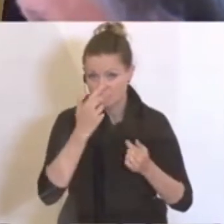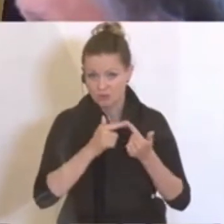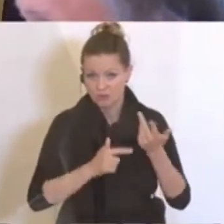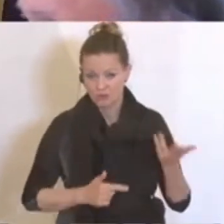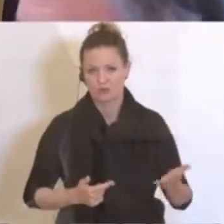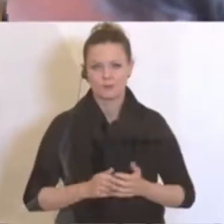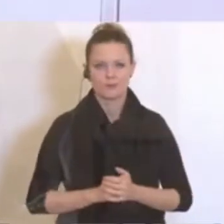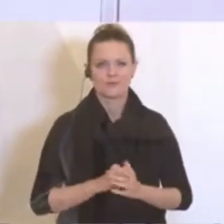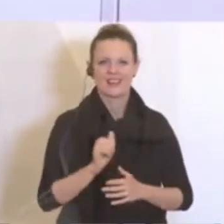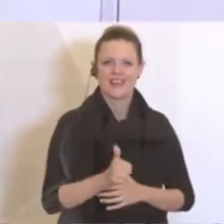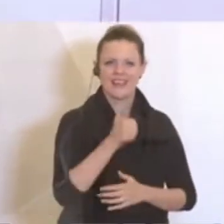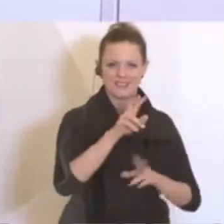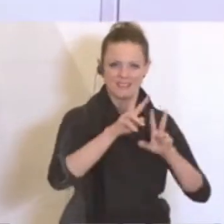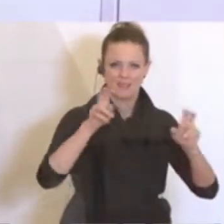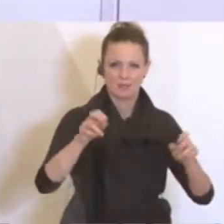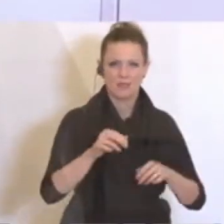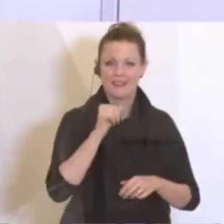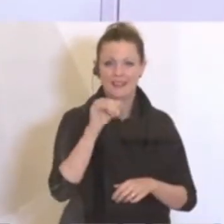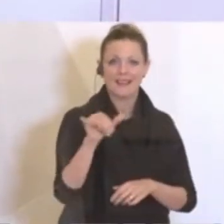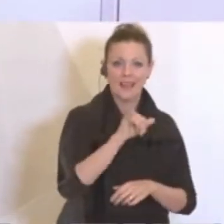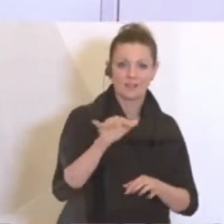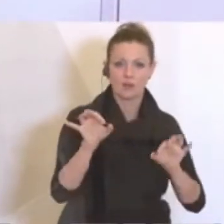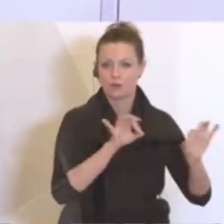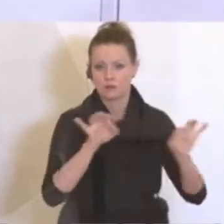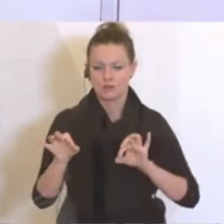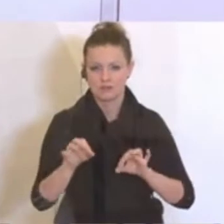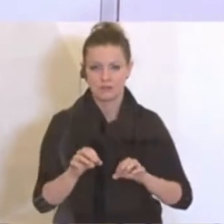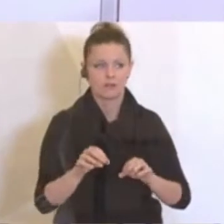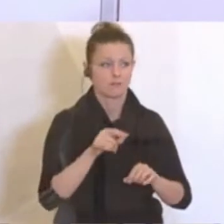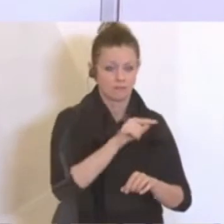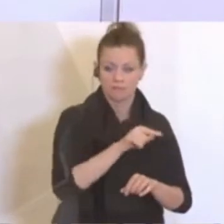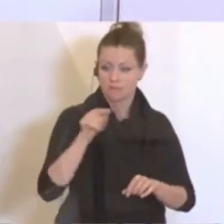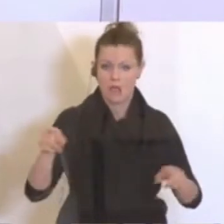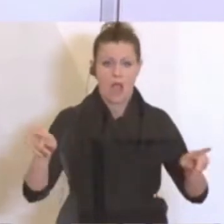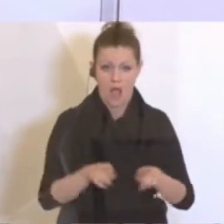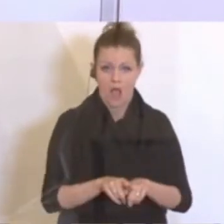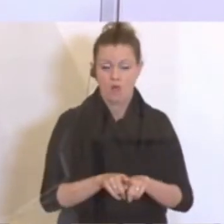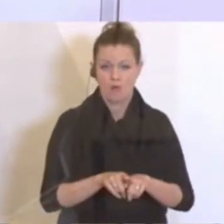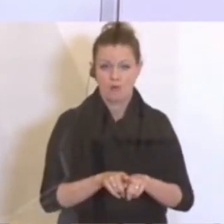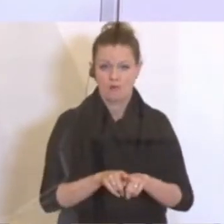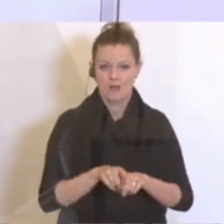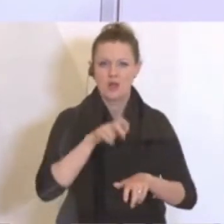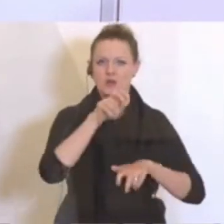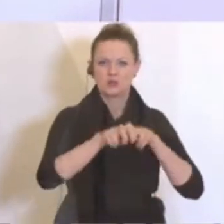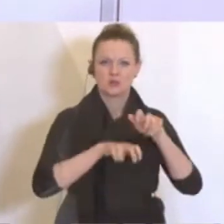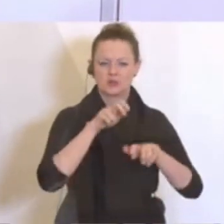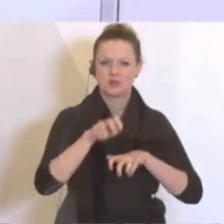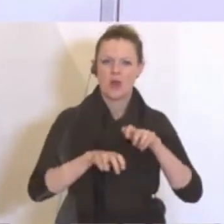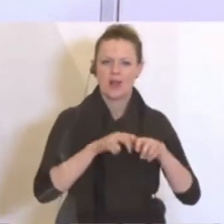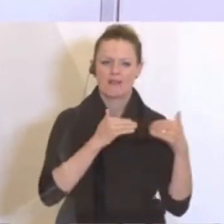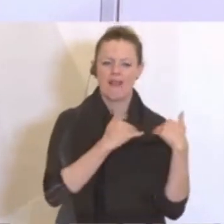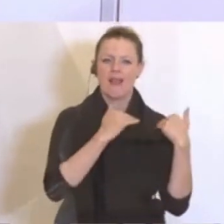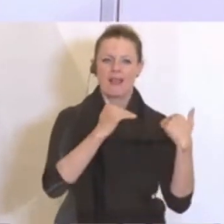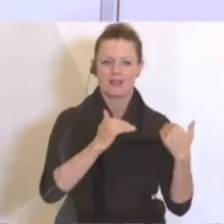zur ersten Frage. Es ist kein Entweder-oder, sondern ein Sowohl-als-auch. Die steuerliche Entlastung allein